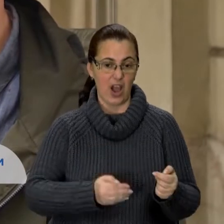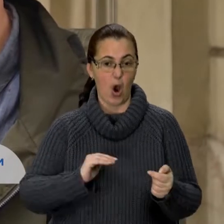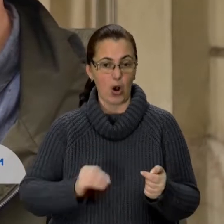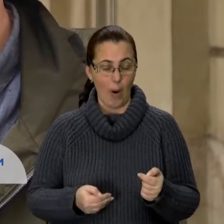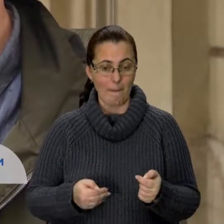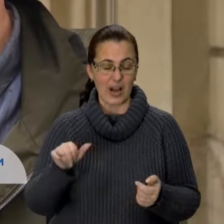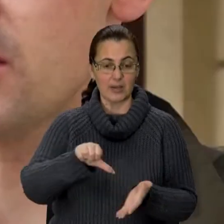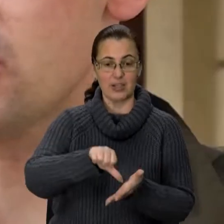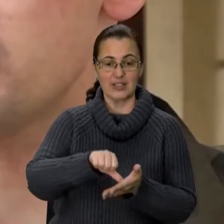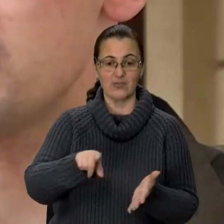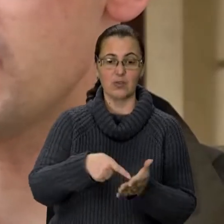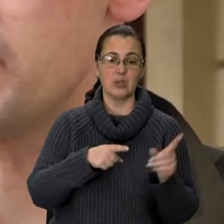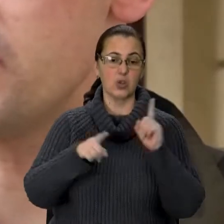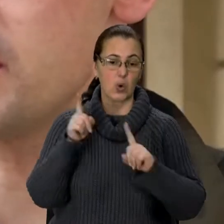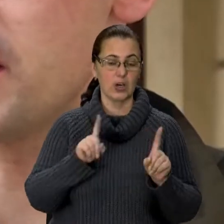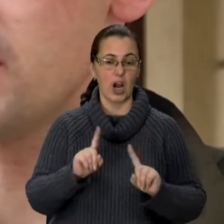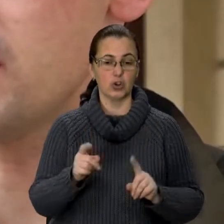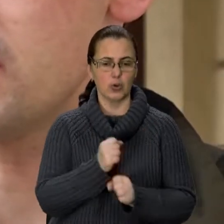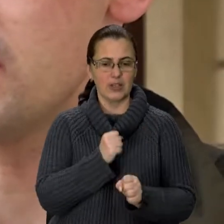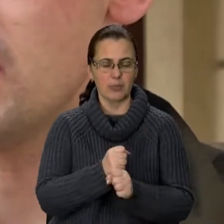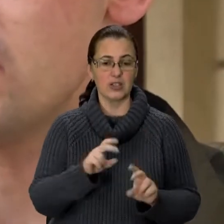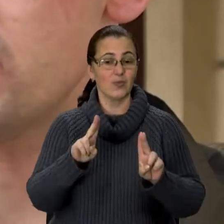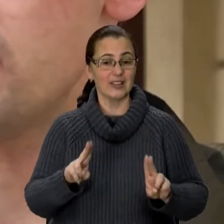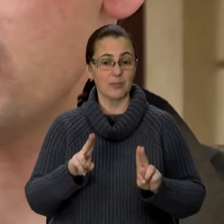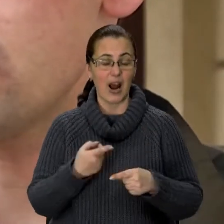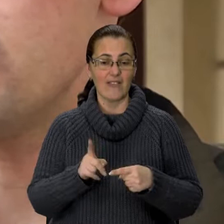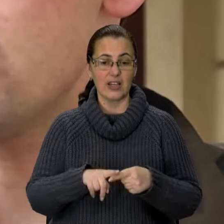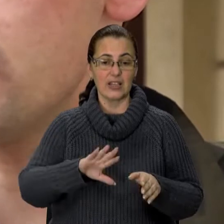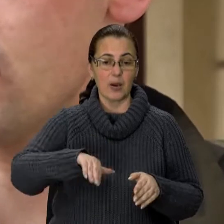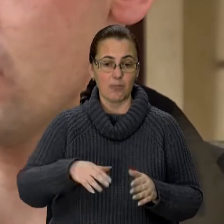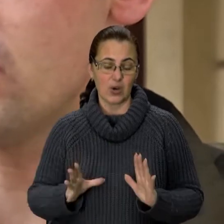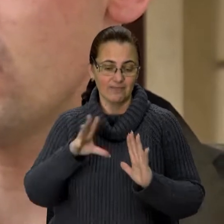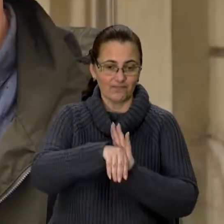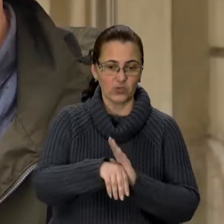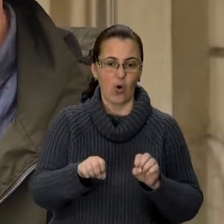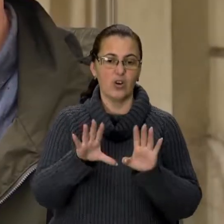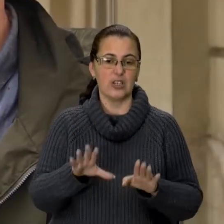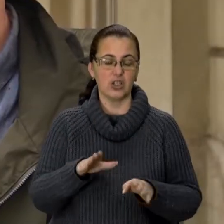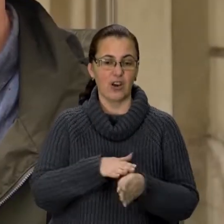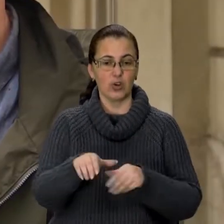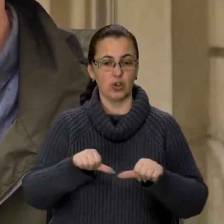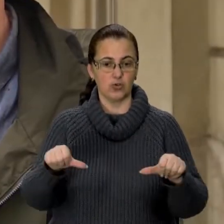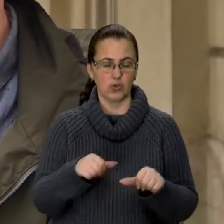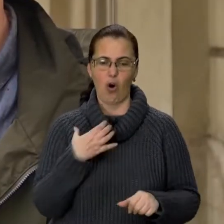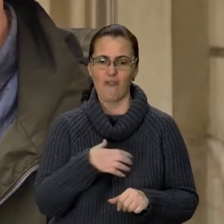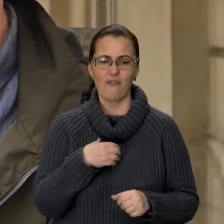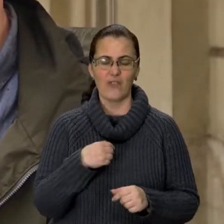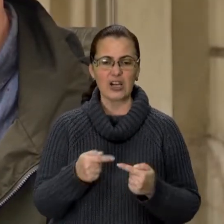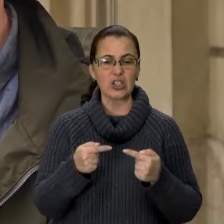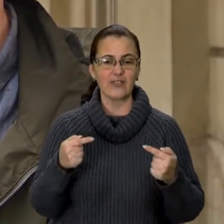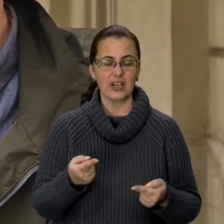представників міської ради. Для того, щоб допрацювати певні оці правила, які потім вляжуть в рішення виконкому. Ключові речі – це справді